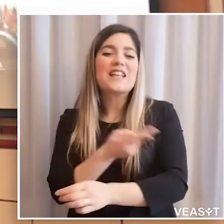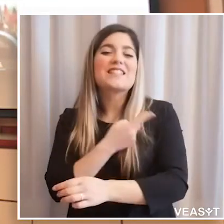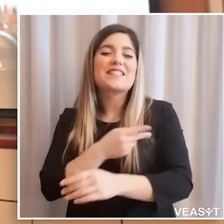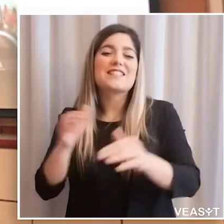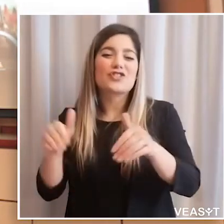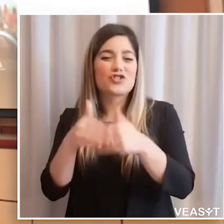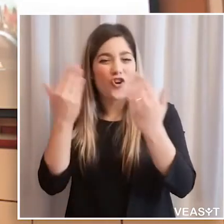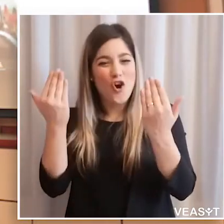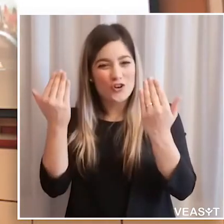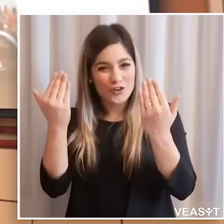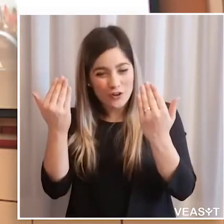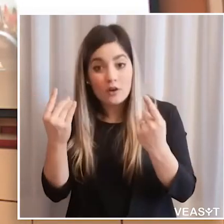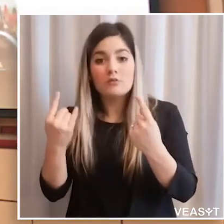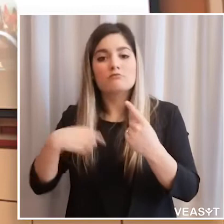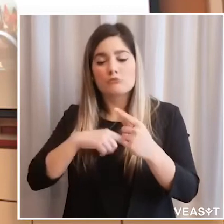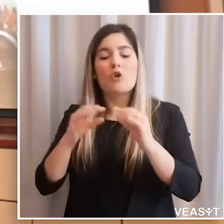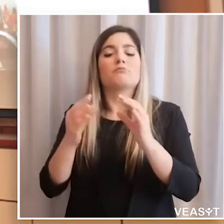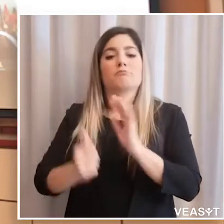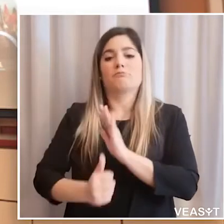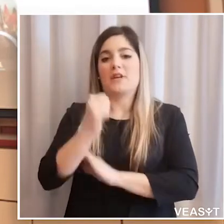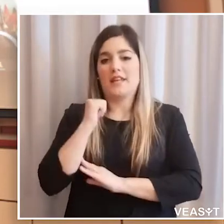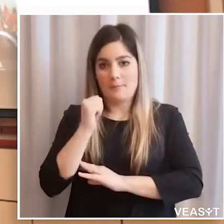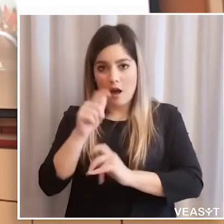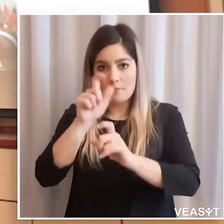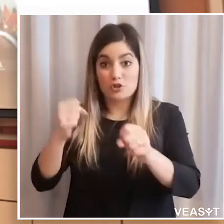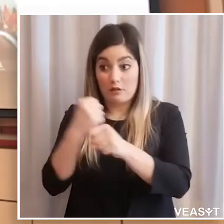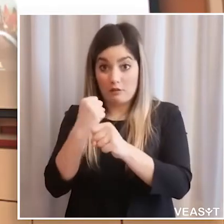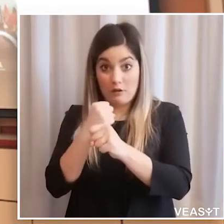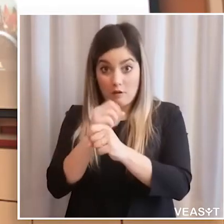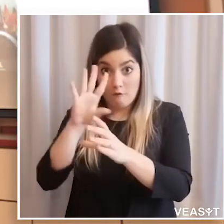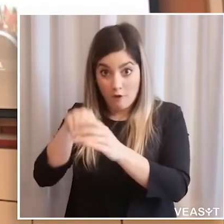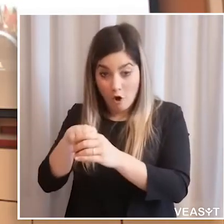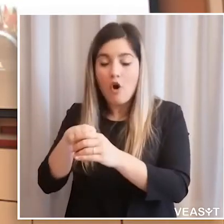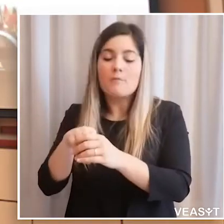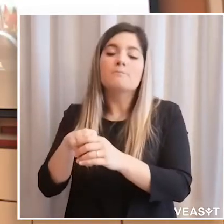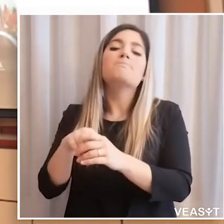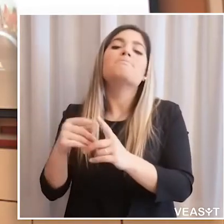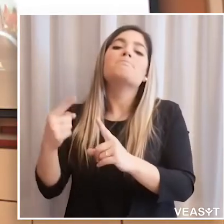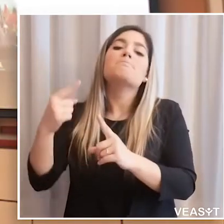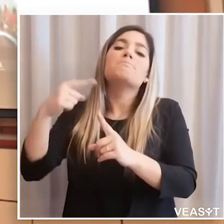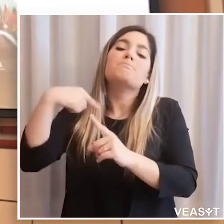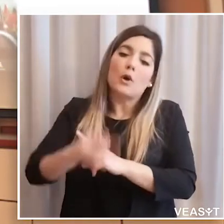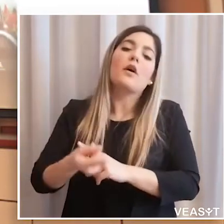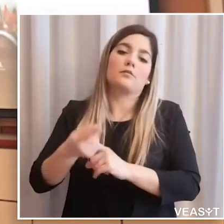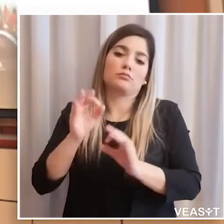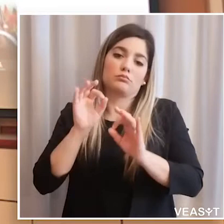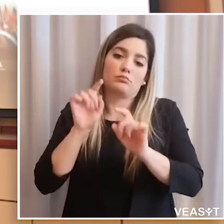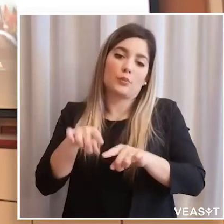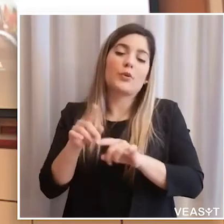tamponi per quanto riguarda tutto questo mondo, il mondo del diurno, in qualche modo, faremo i tamponi prima di iniziare l'attività